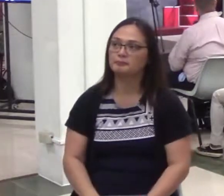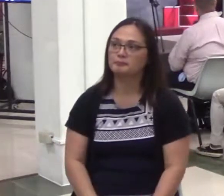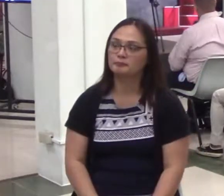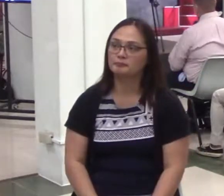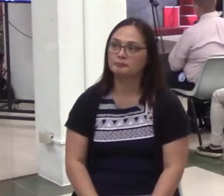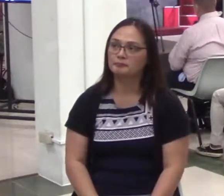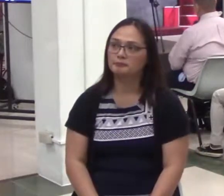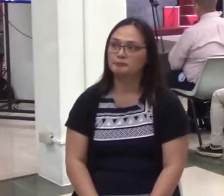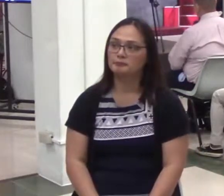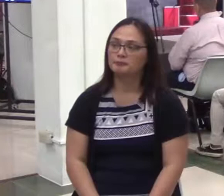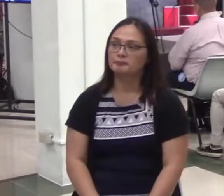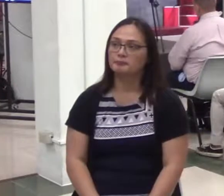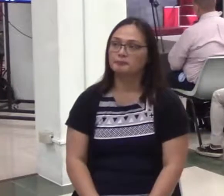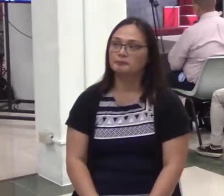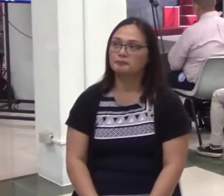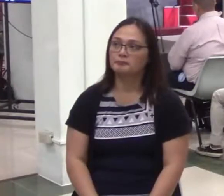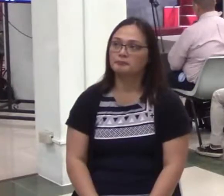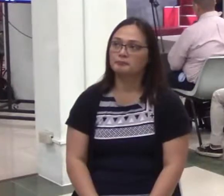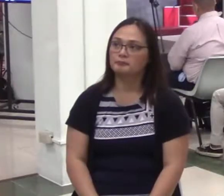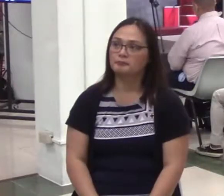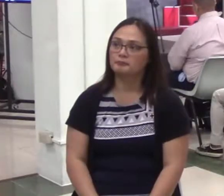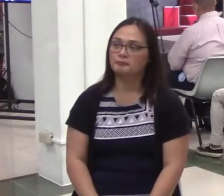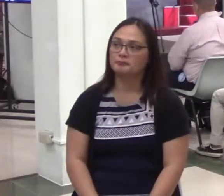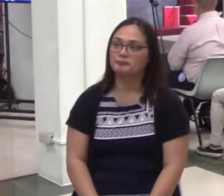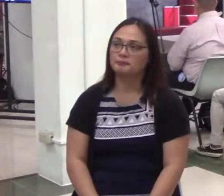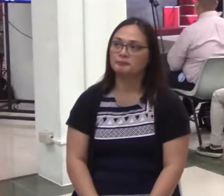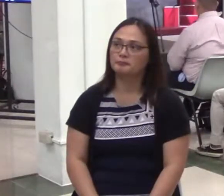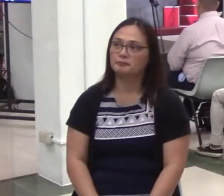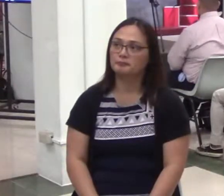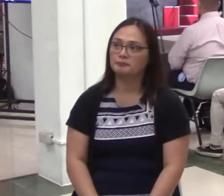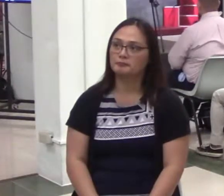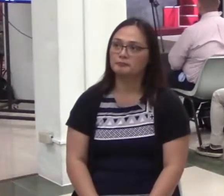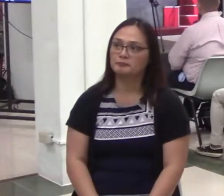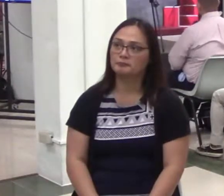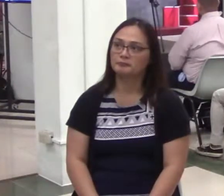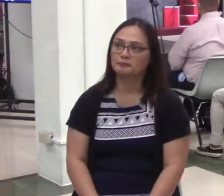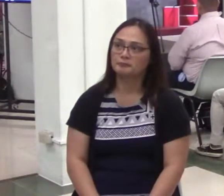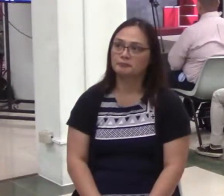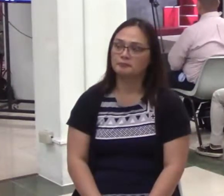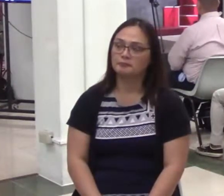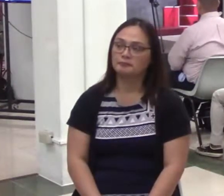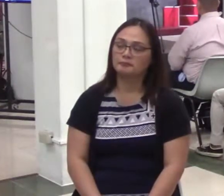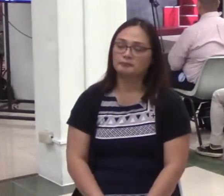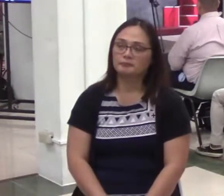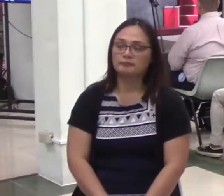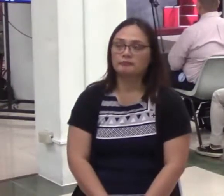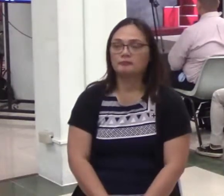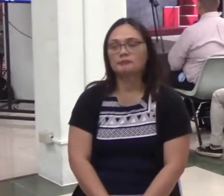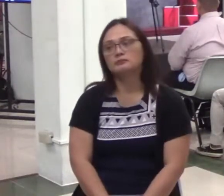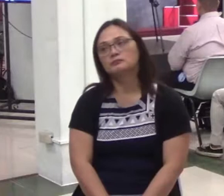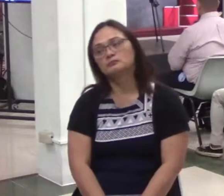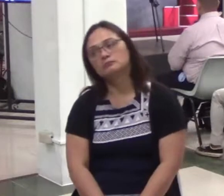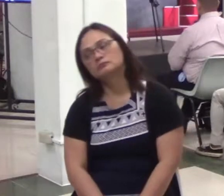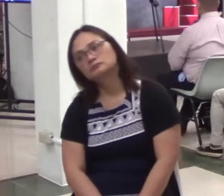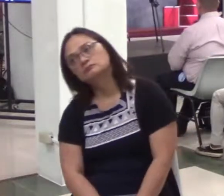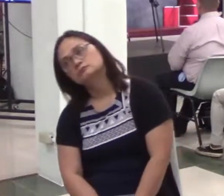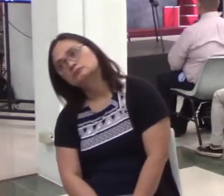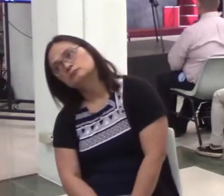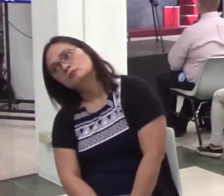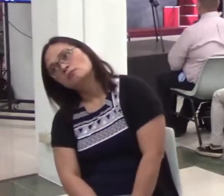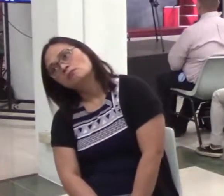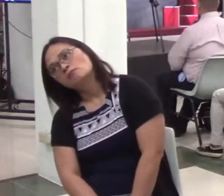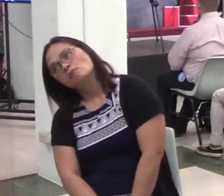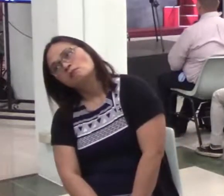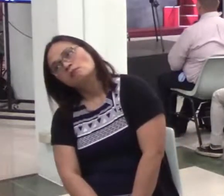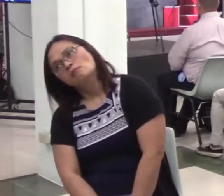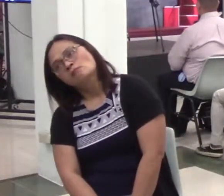O sige, ayaw mong, o sige, hindi mo makukuha yan. Makukuha mo lang ito kapag iniwan mo na yung proyektong yan. O